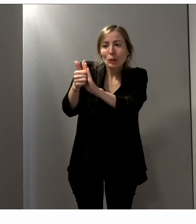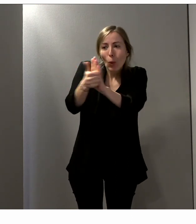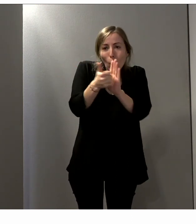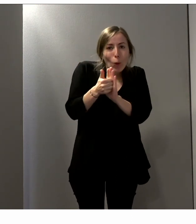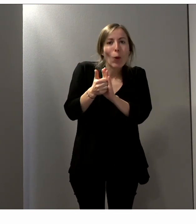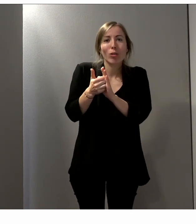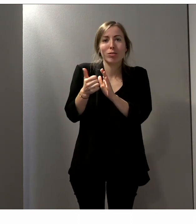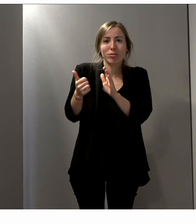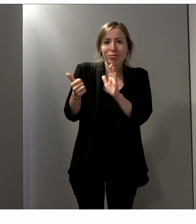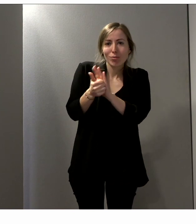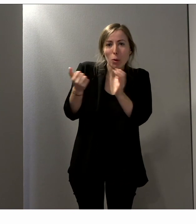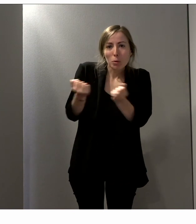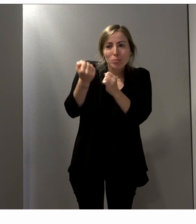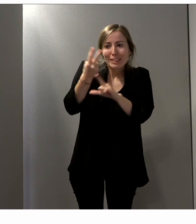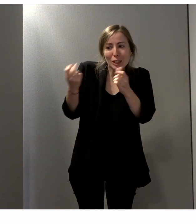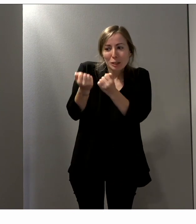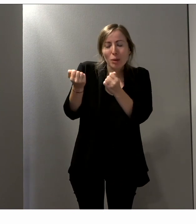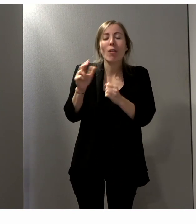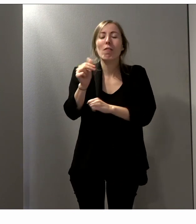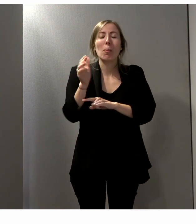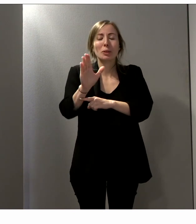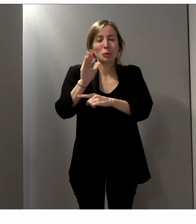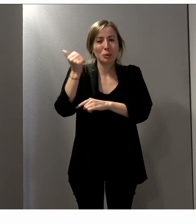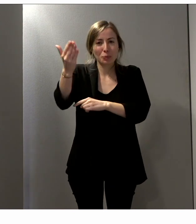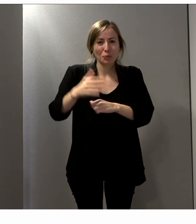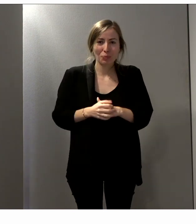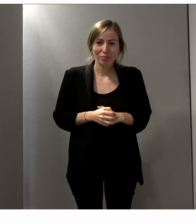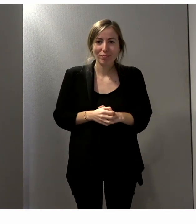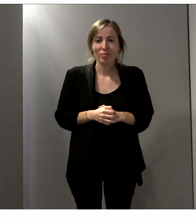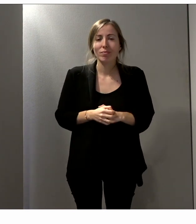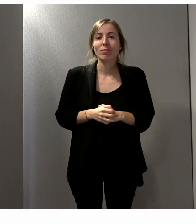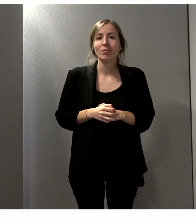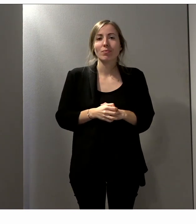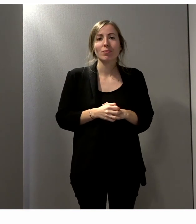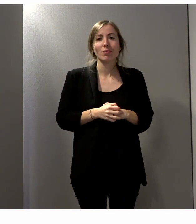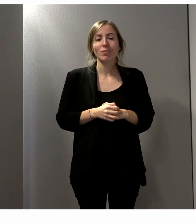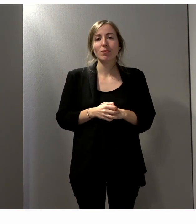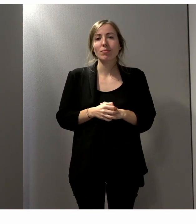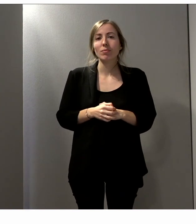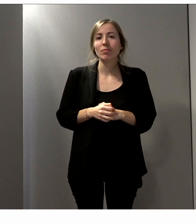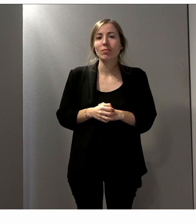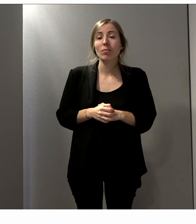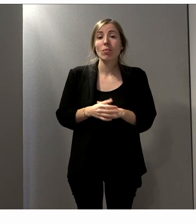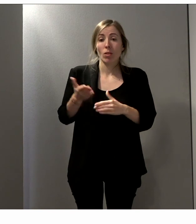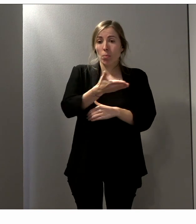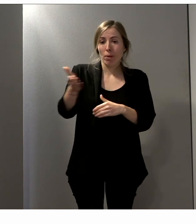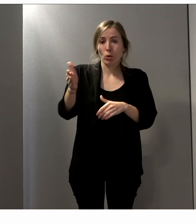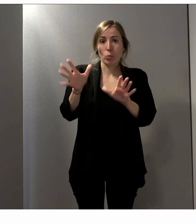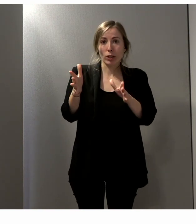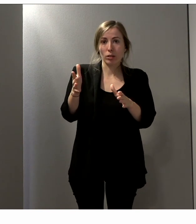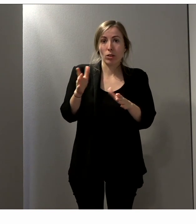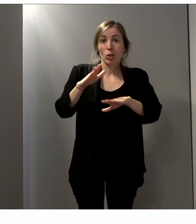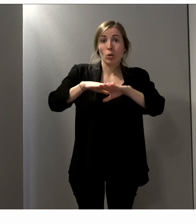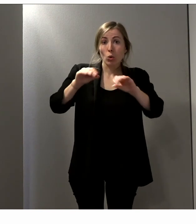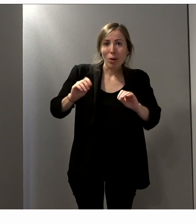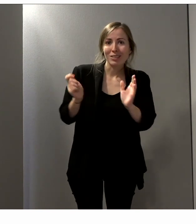animés que je vous présenterai tout à l'heure. Et pour accompagner cela, et pour que les personnes ne se sentent pas déstabilisées,